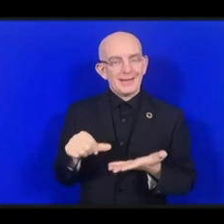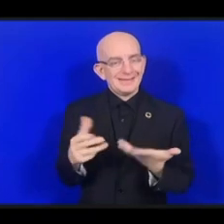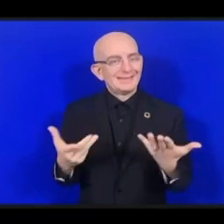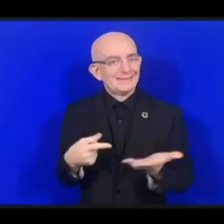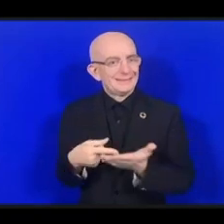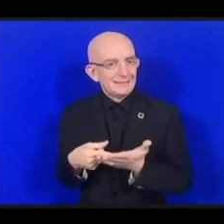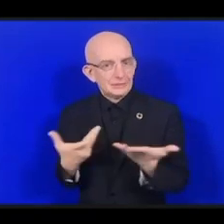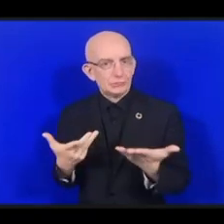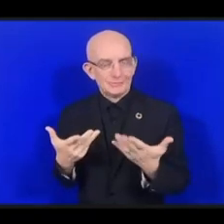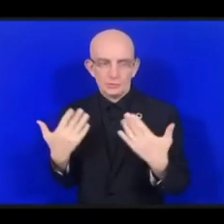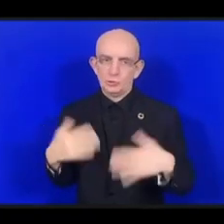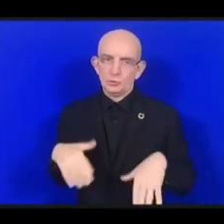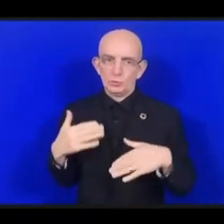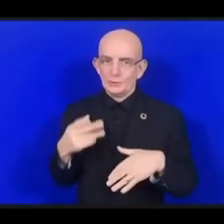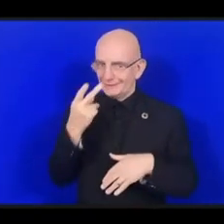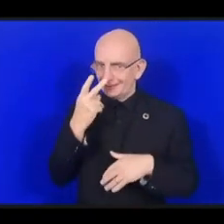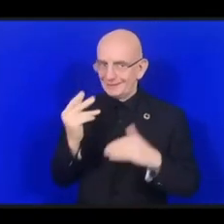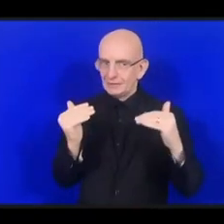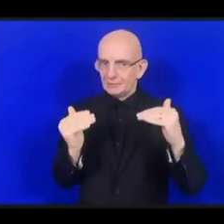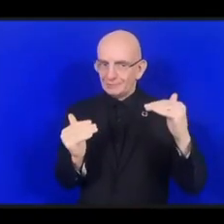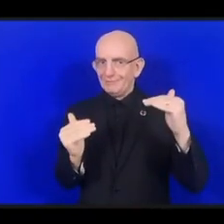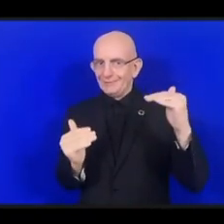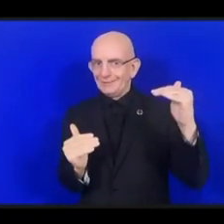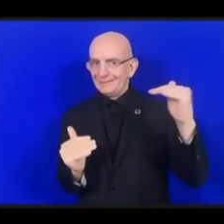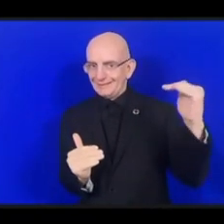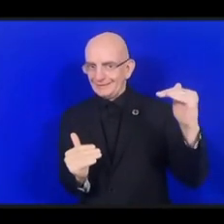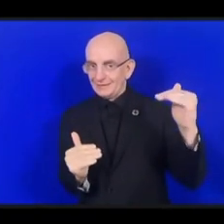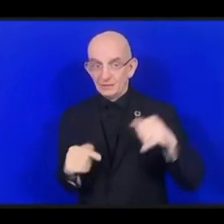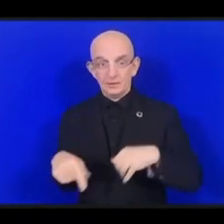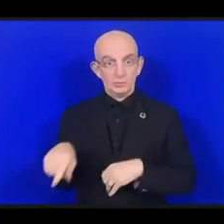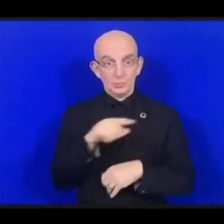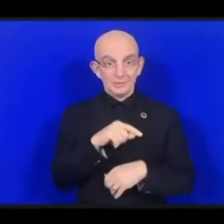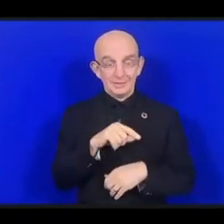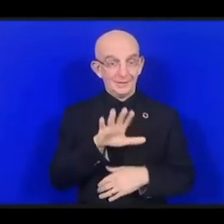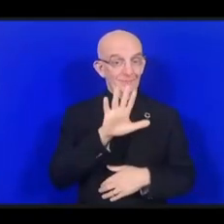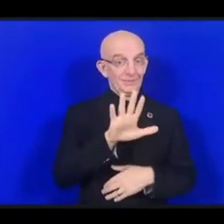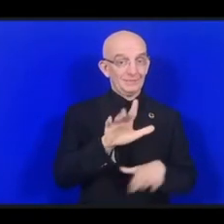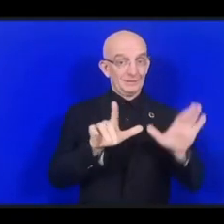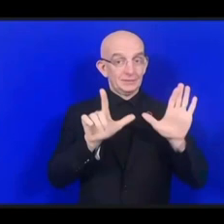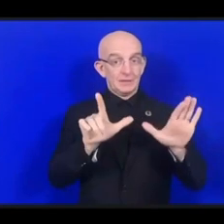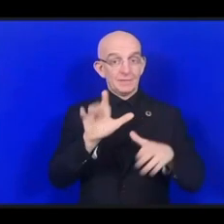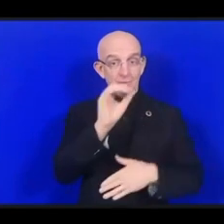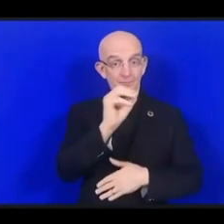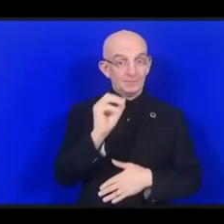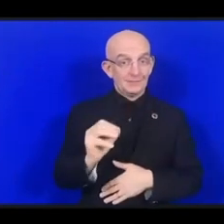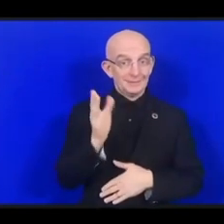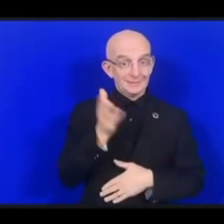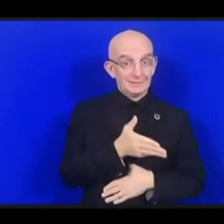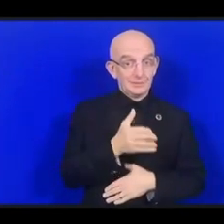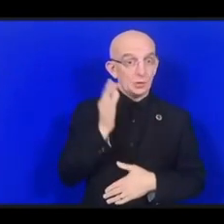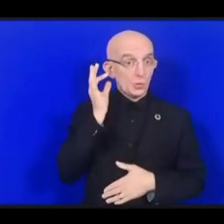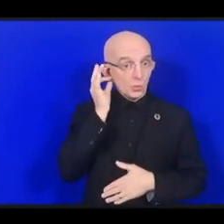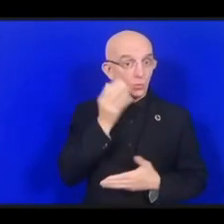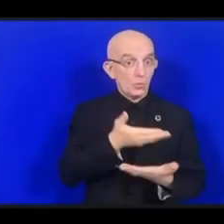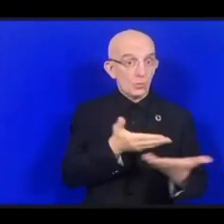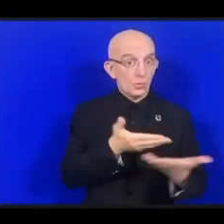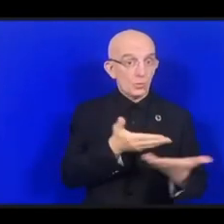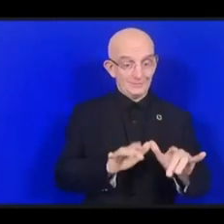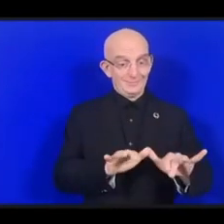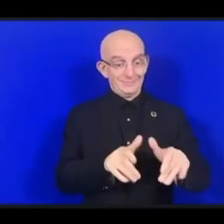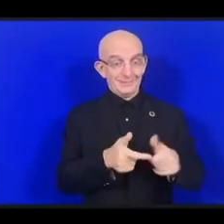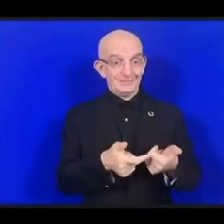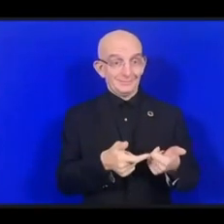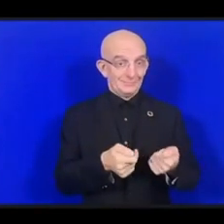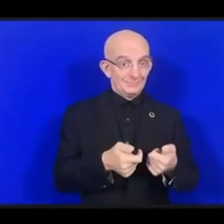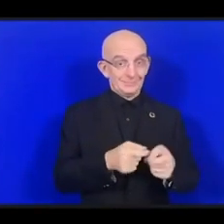57% женщин используют интернет, а миллиард 100 миллионов женщин в странах с низким и